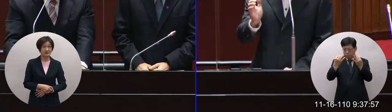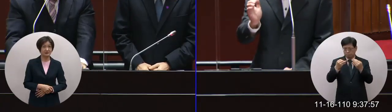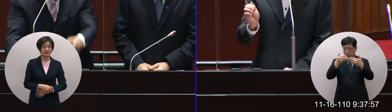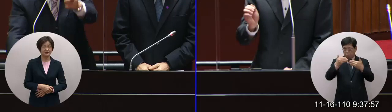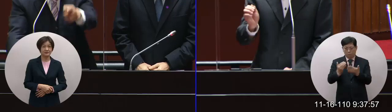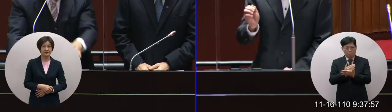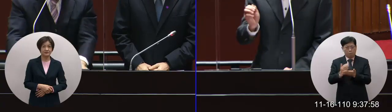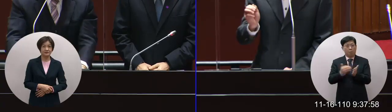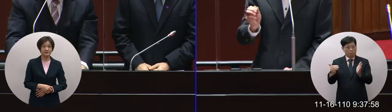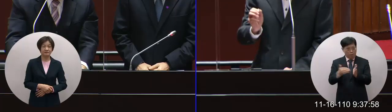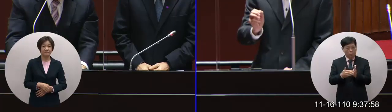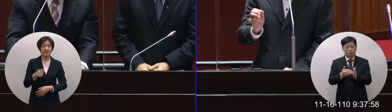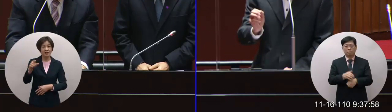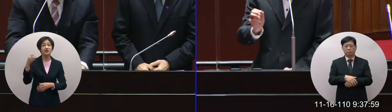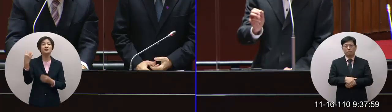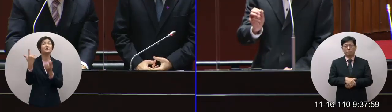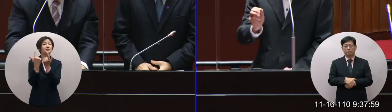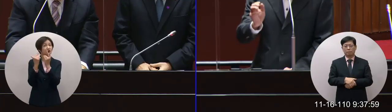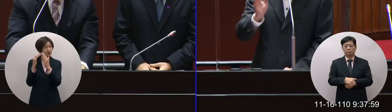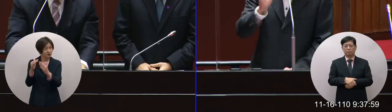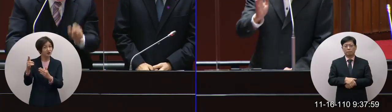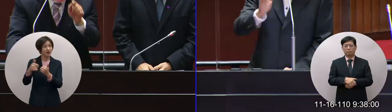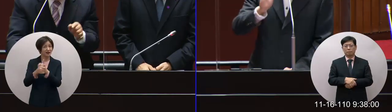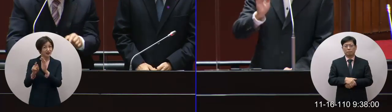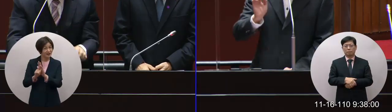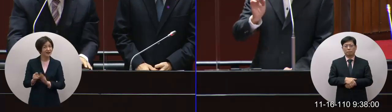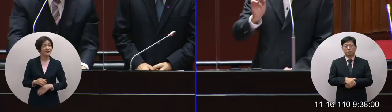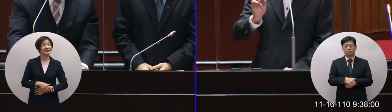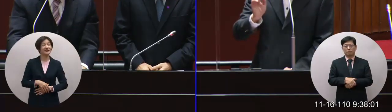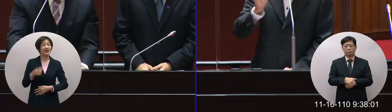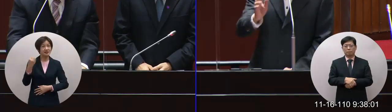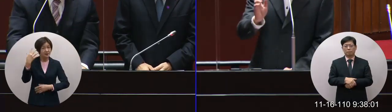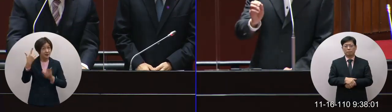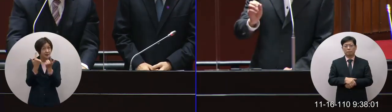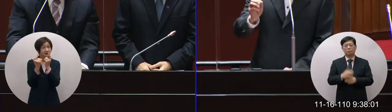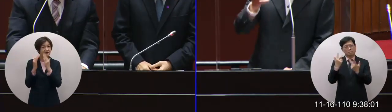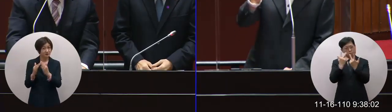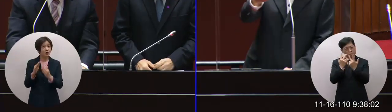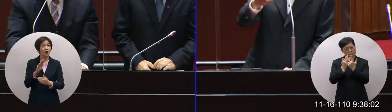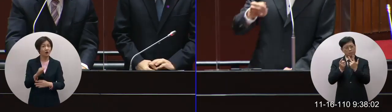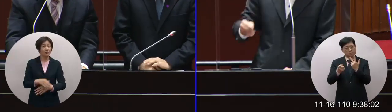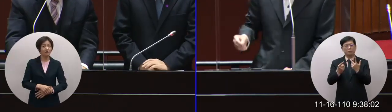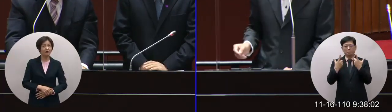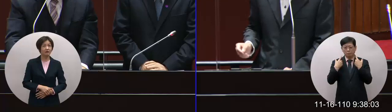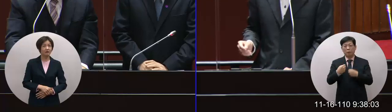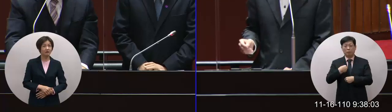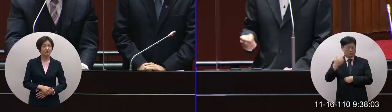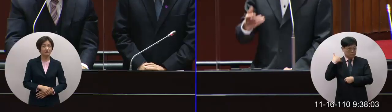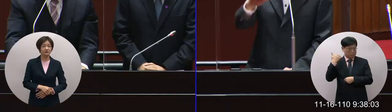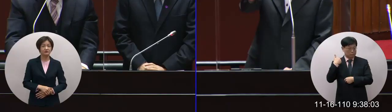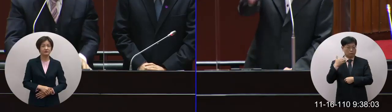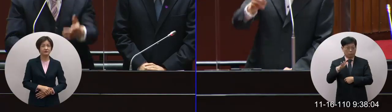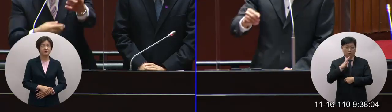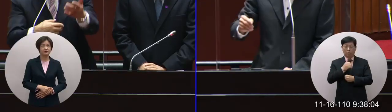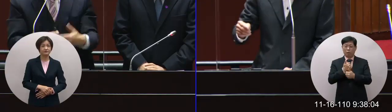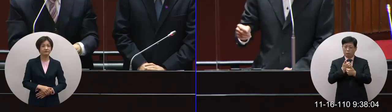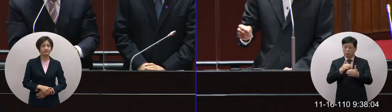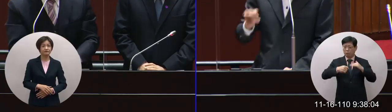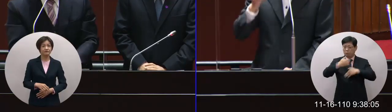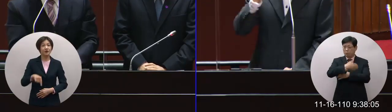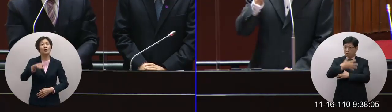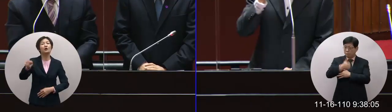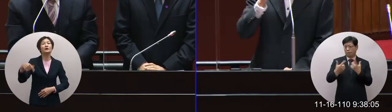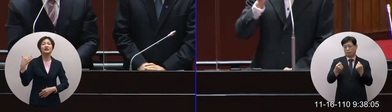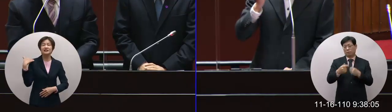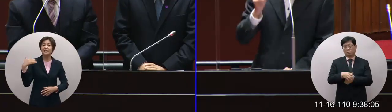據來評估報告新北市的呢新北市呢新北新北當然我們以前都都跟那個縣長